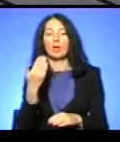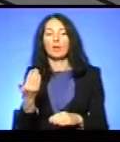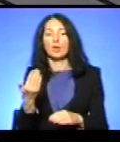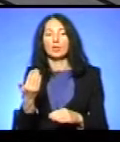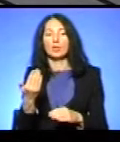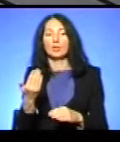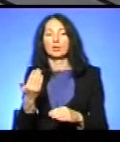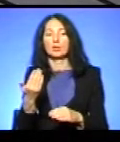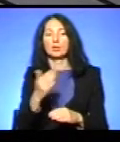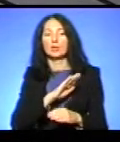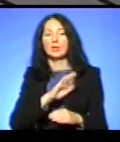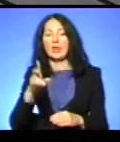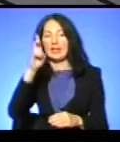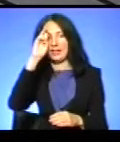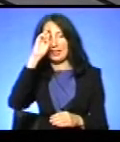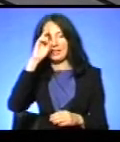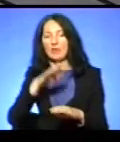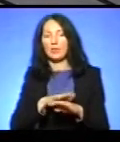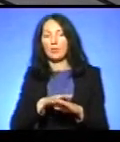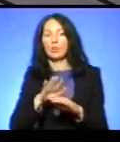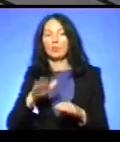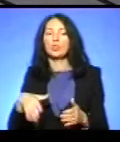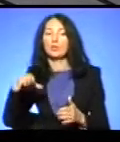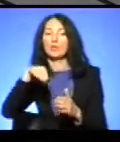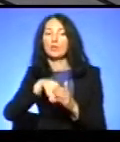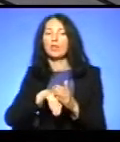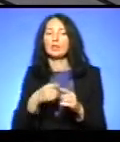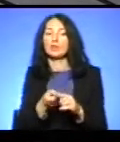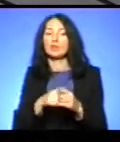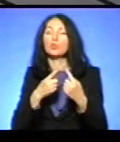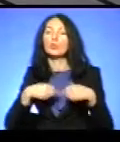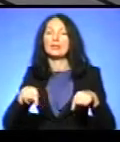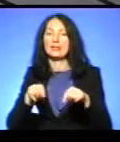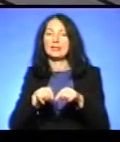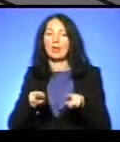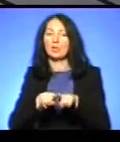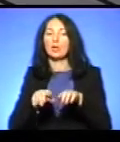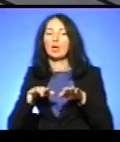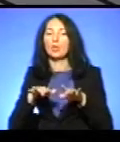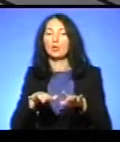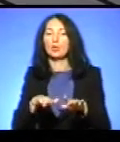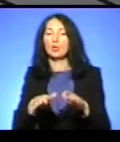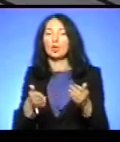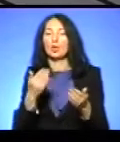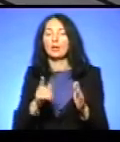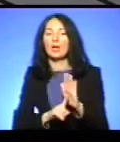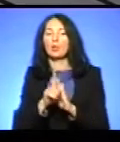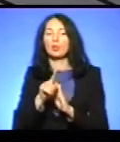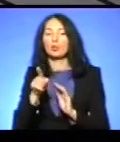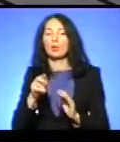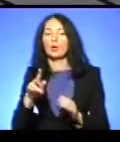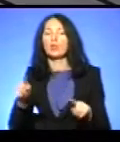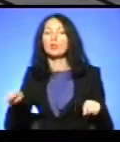ваш, не державний, потім просто влиється в загальну систему правильно? Тобто, така процедура, навіть на початку того, як ви її